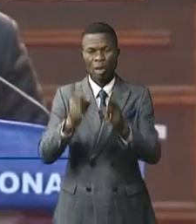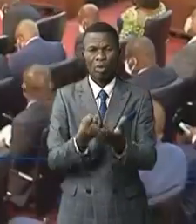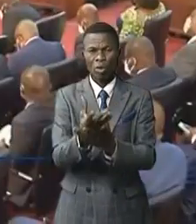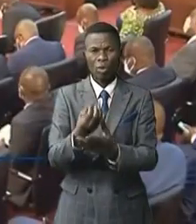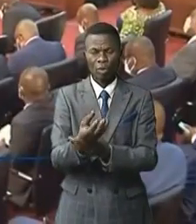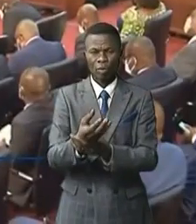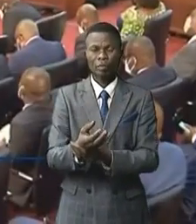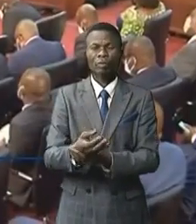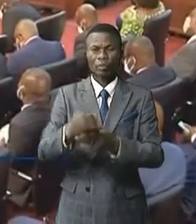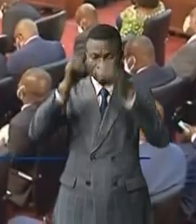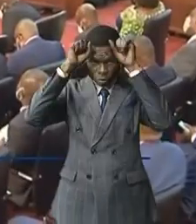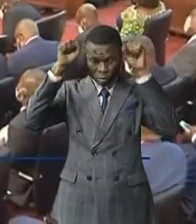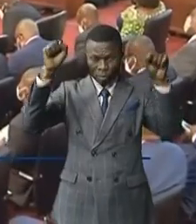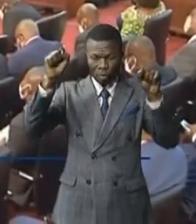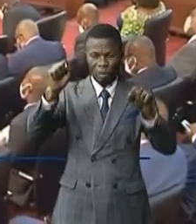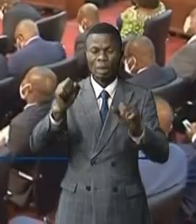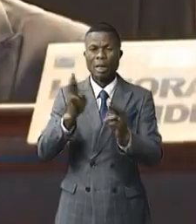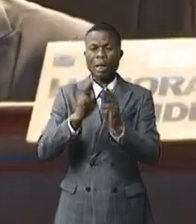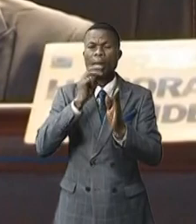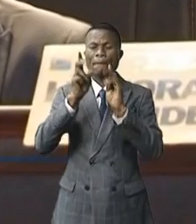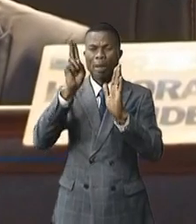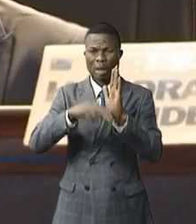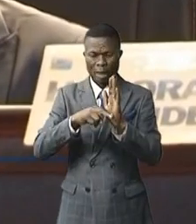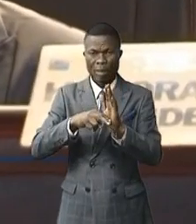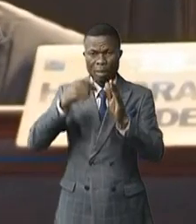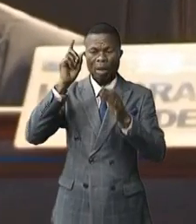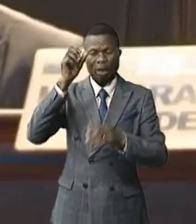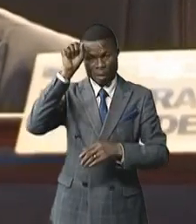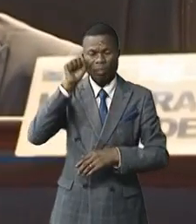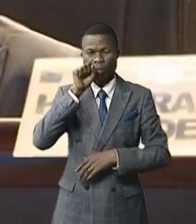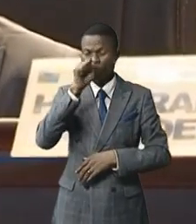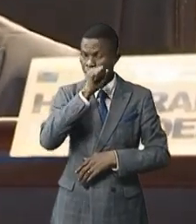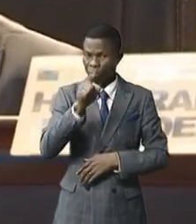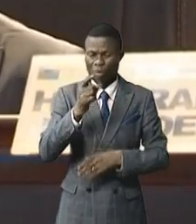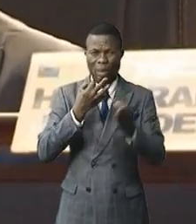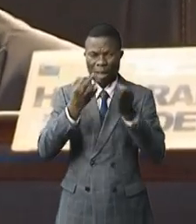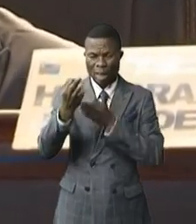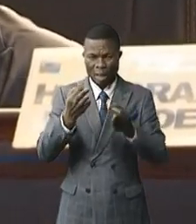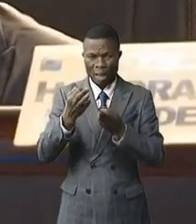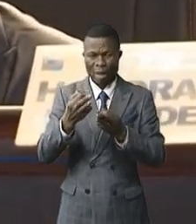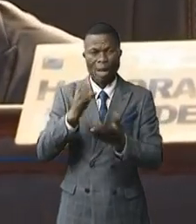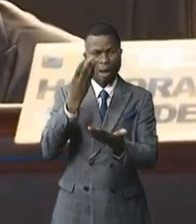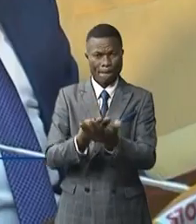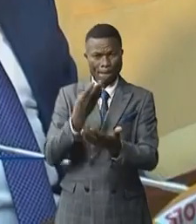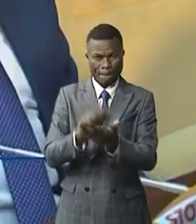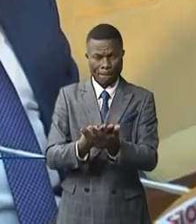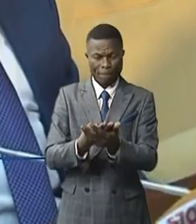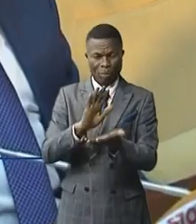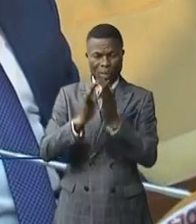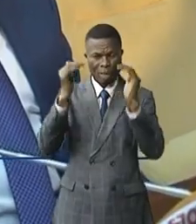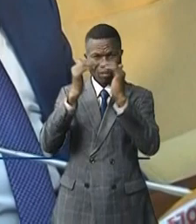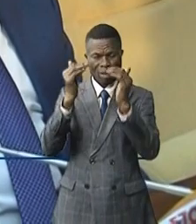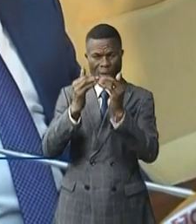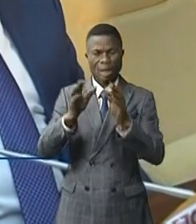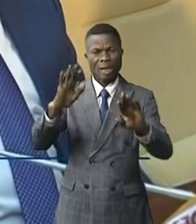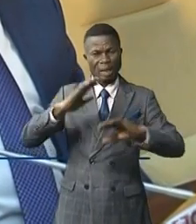Le speaker de la Chambre basse du Parlement, Christophe Mbosokodiapuanga, a souhaité que le budget soit en mesure de